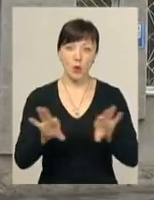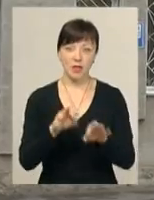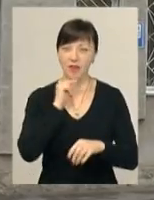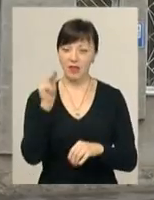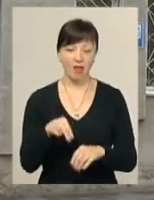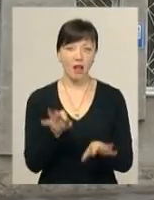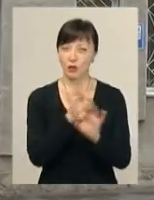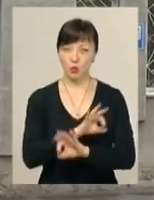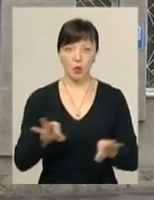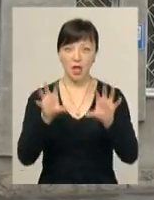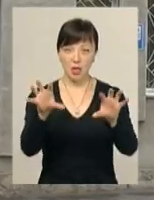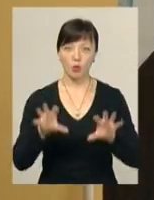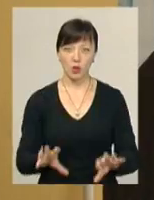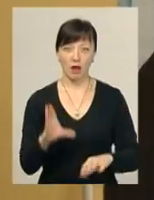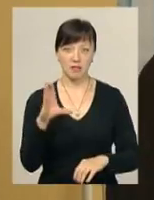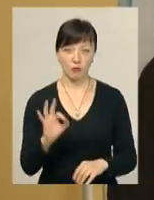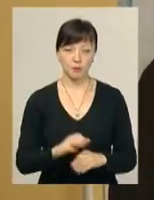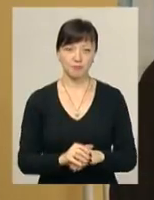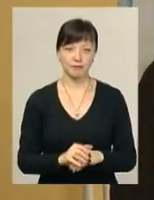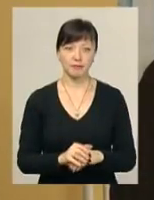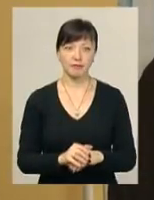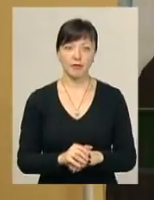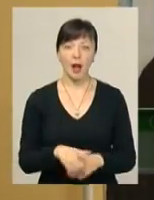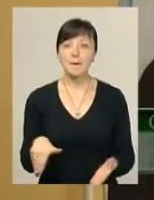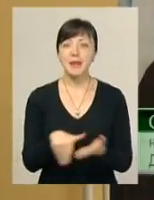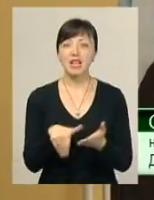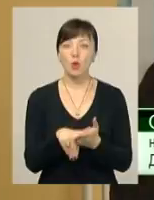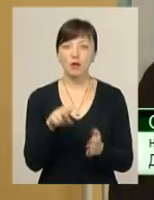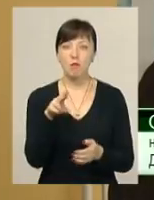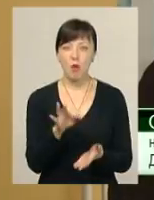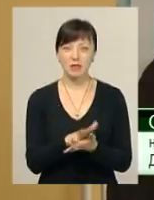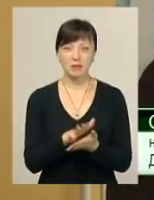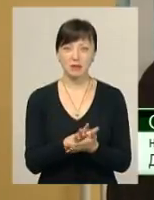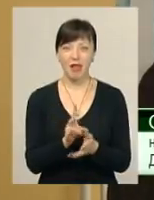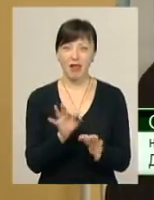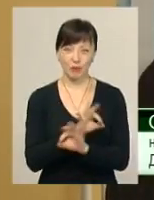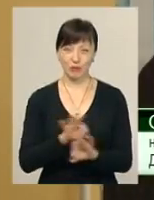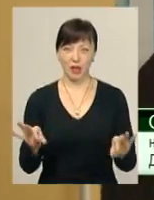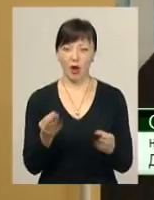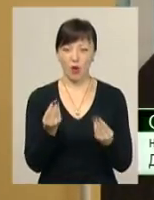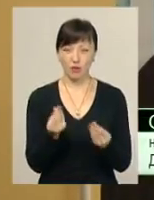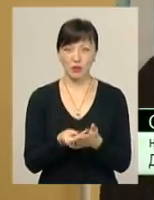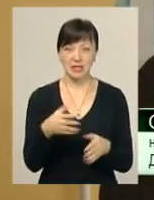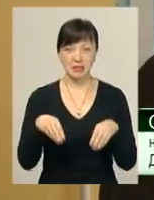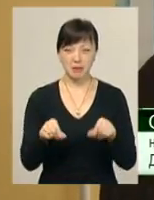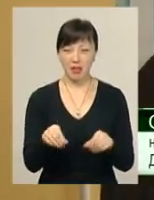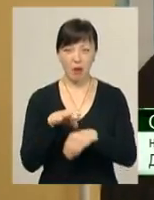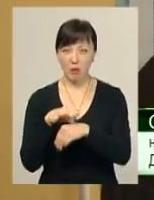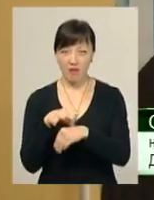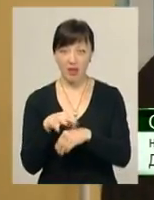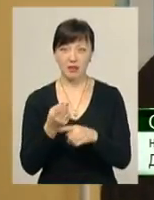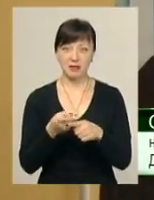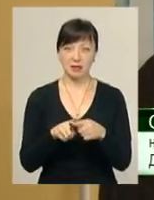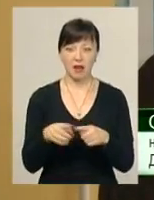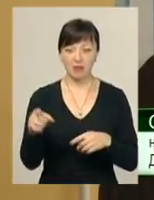недосконале законодавство. Методика по засміченню трошки недосконала. Якщо грошова оцінка землі не проведена, а в тому